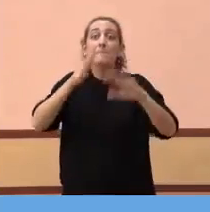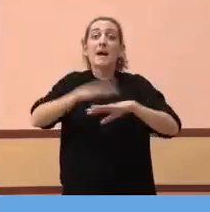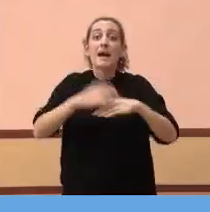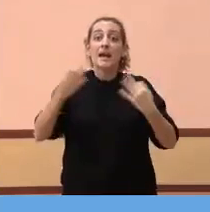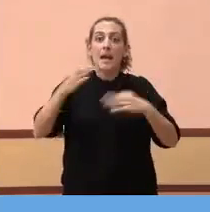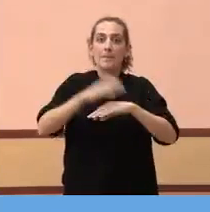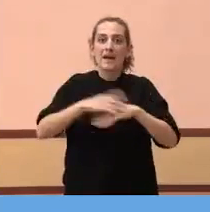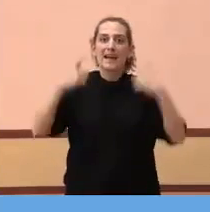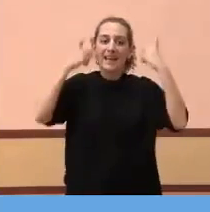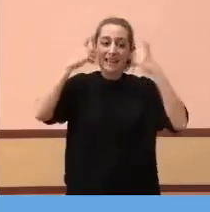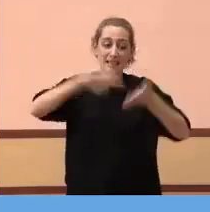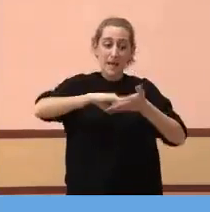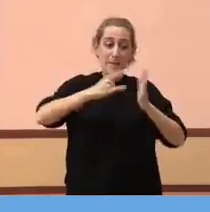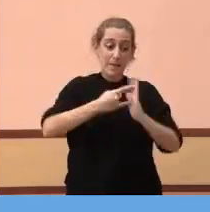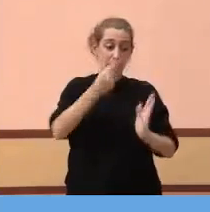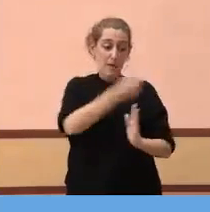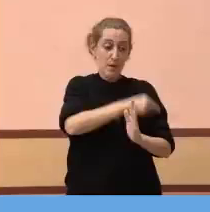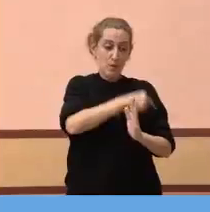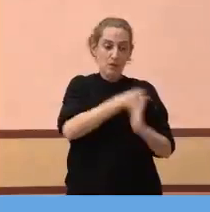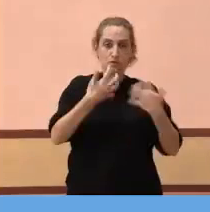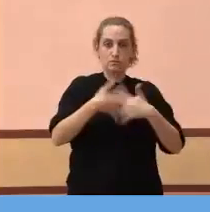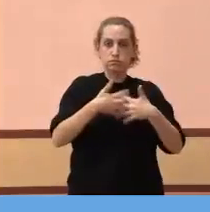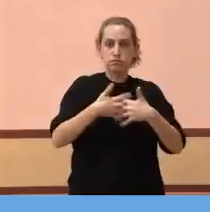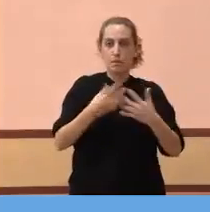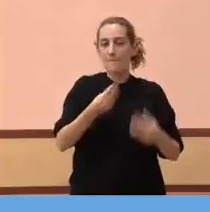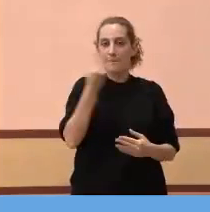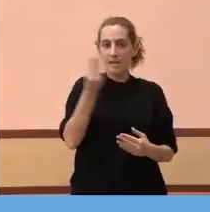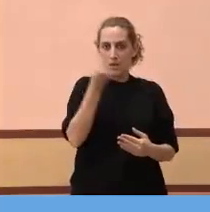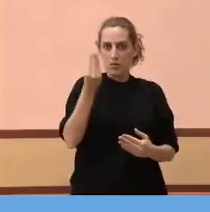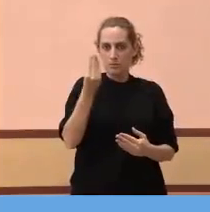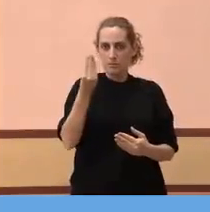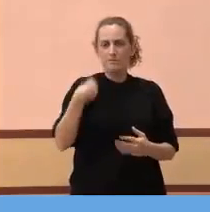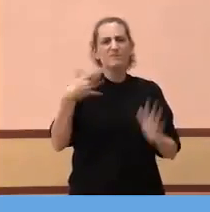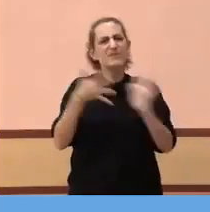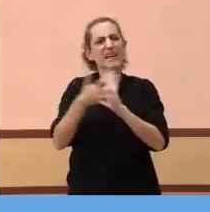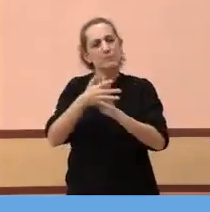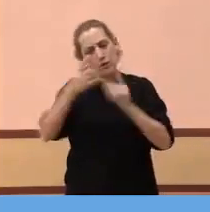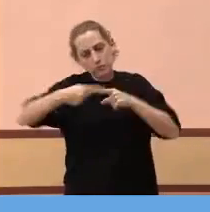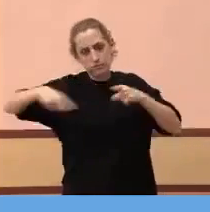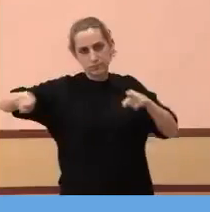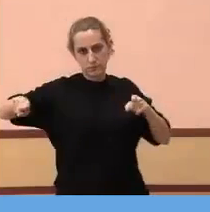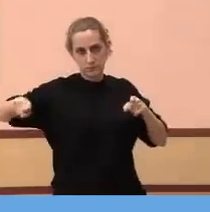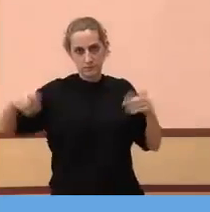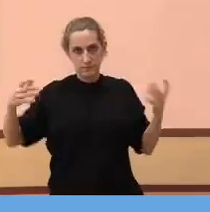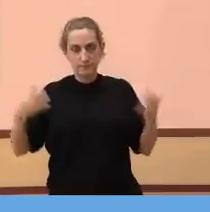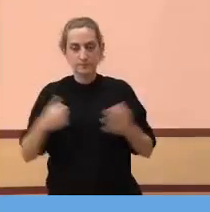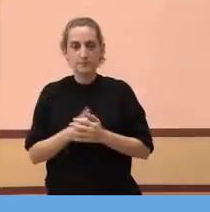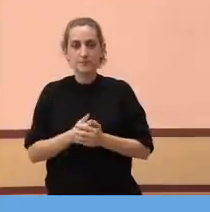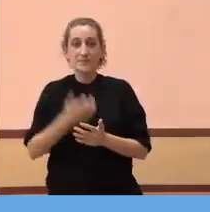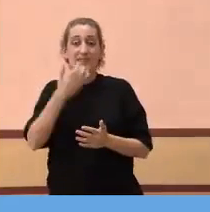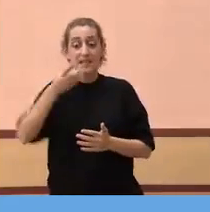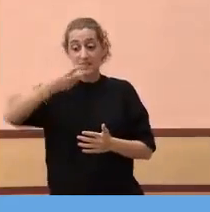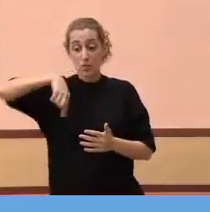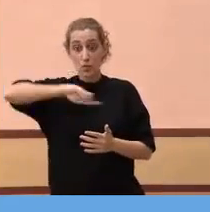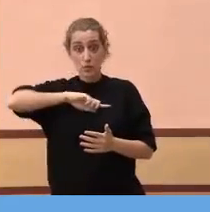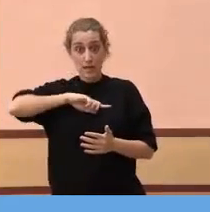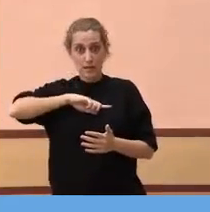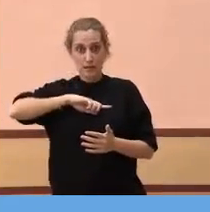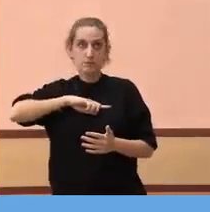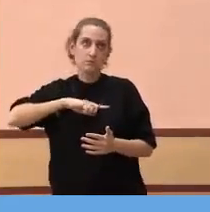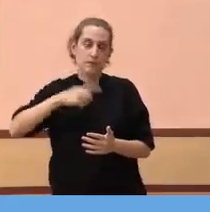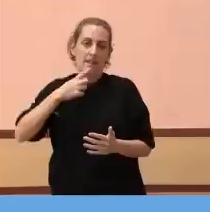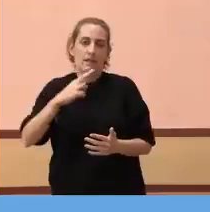efectiu el pla de vacunació. Dit d'una altra manera, si nosaltres, i quan dic nosaltres, estic